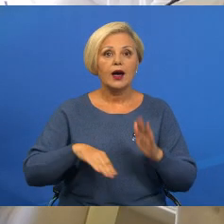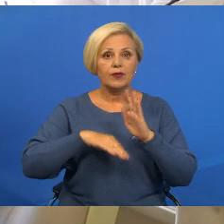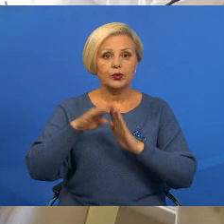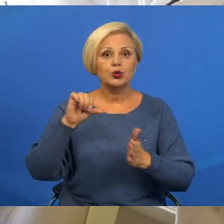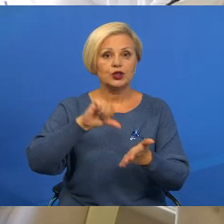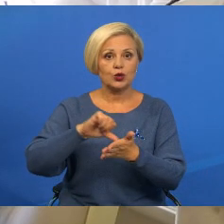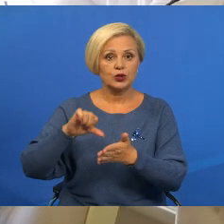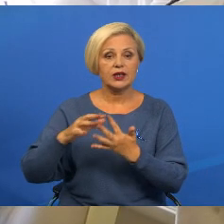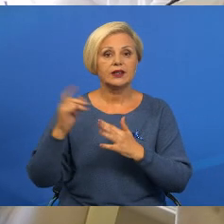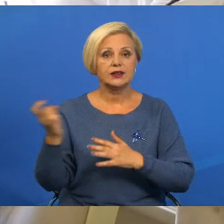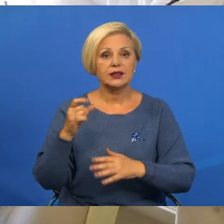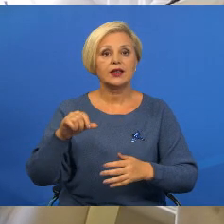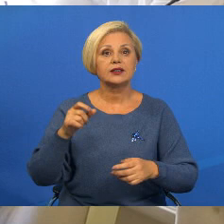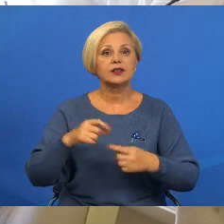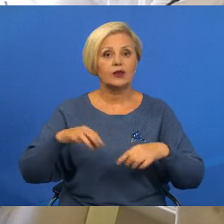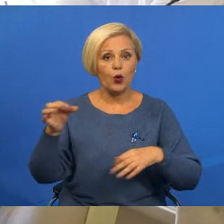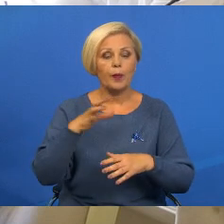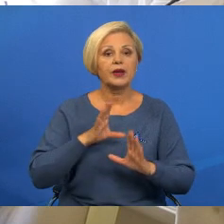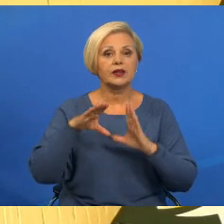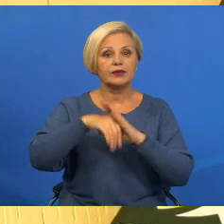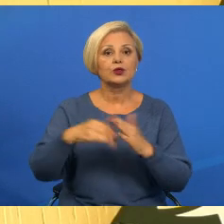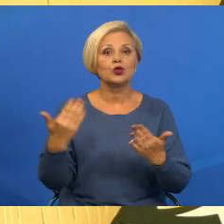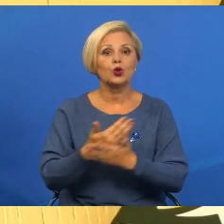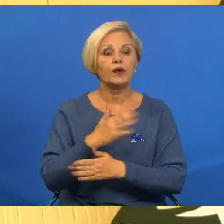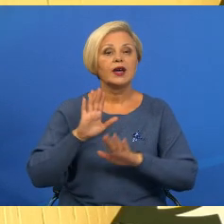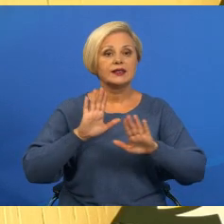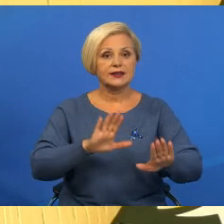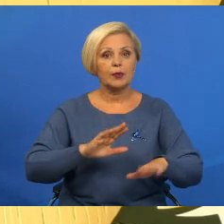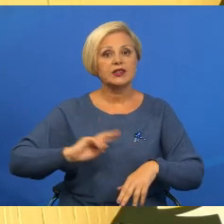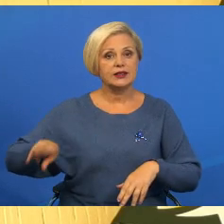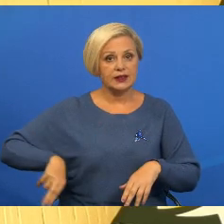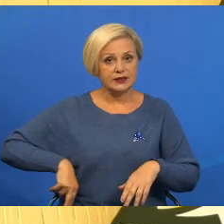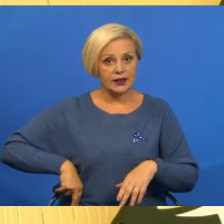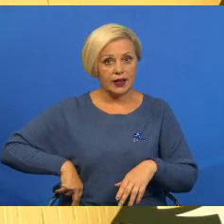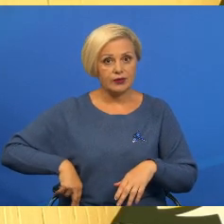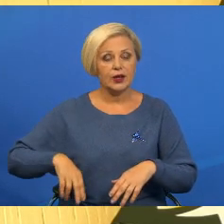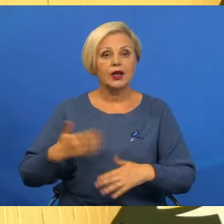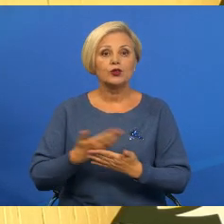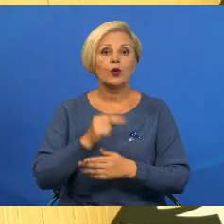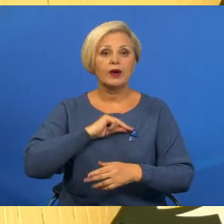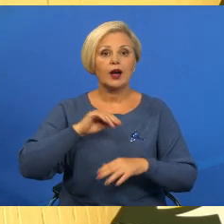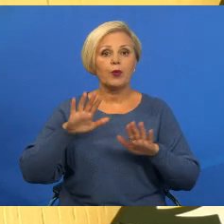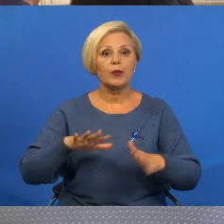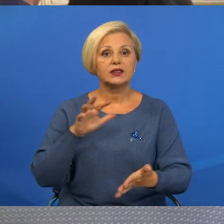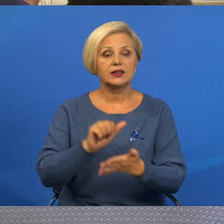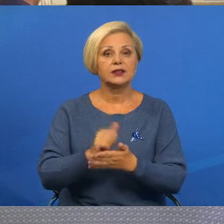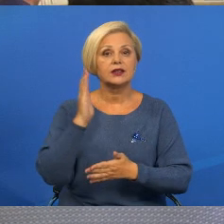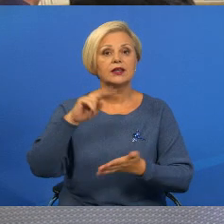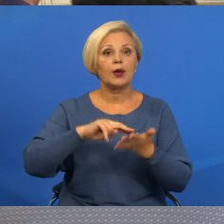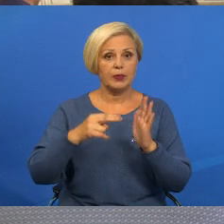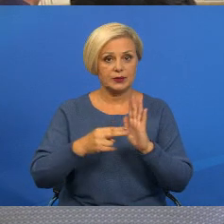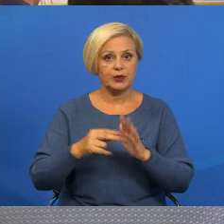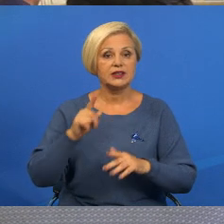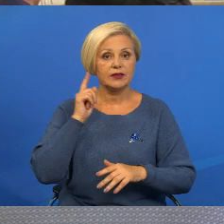девочих сельгазпредприемствах в области была увидена новая посада наместника директора. Новые працовные места заняла перспективная молодь.